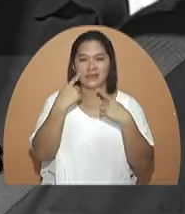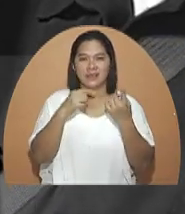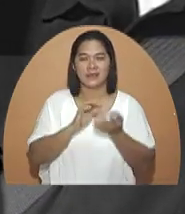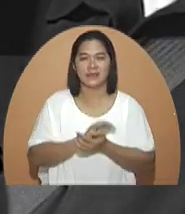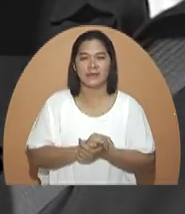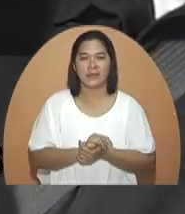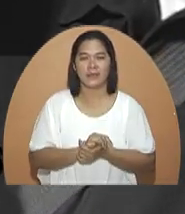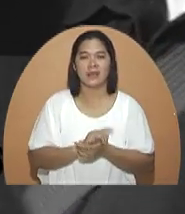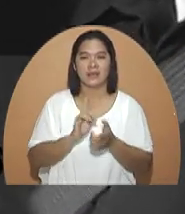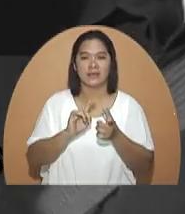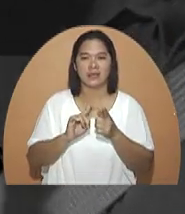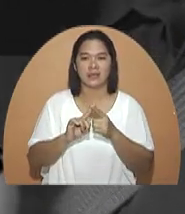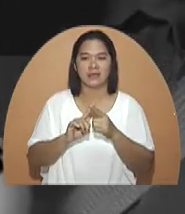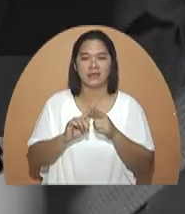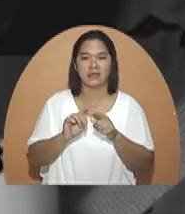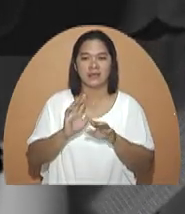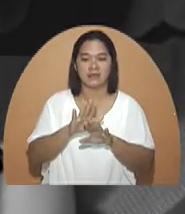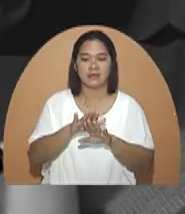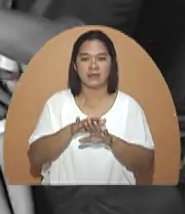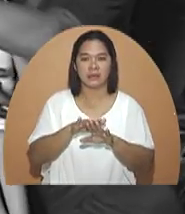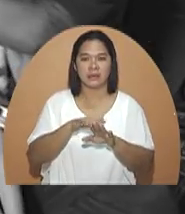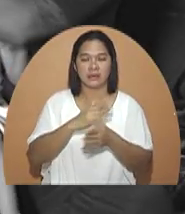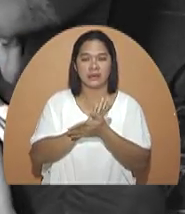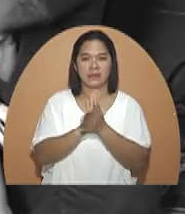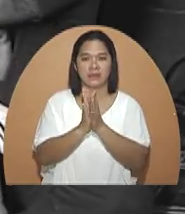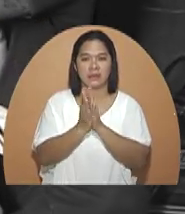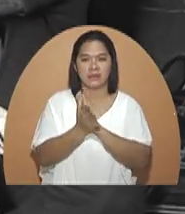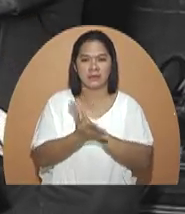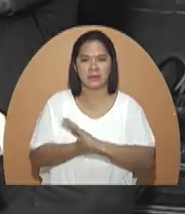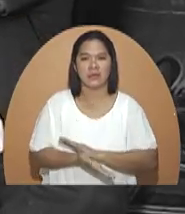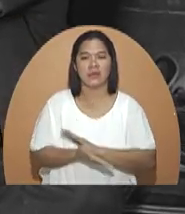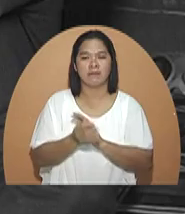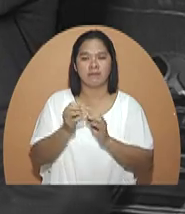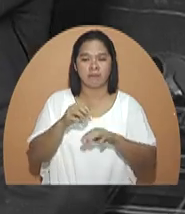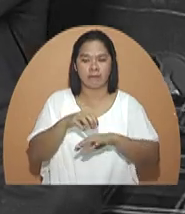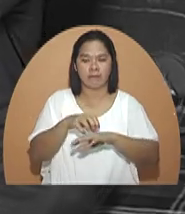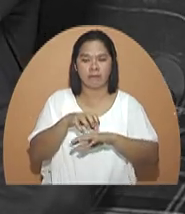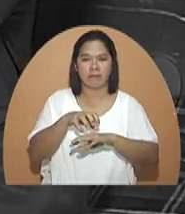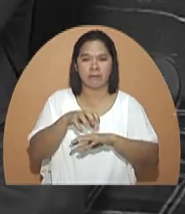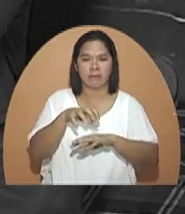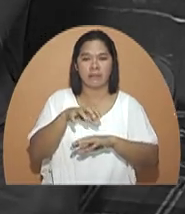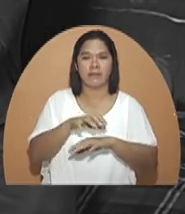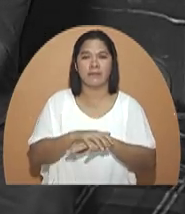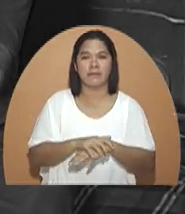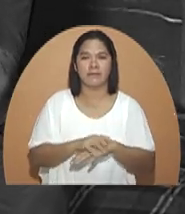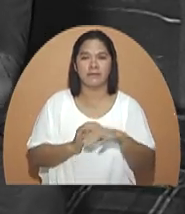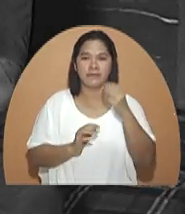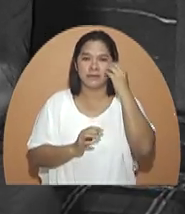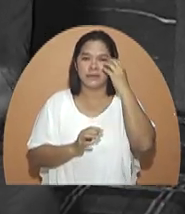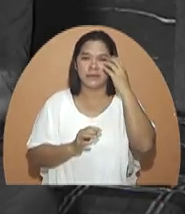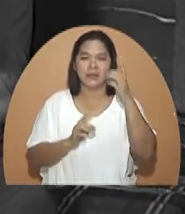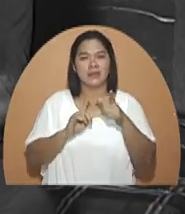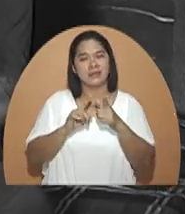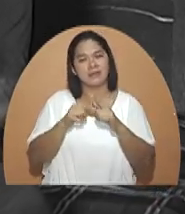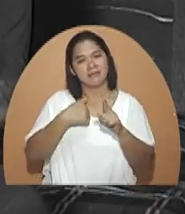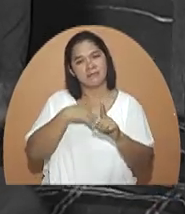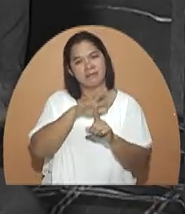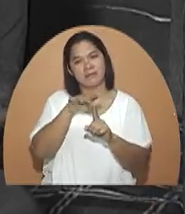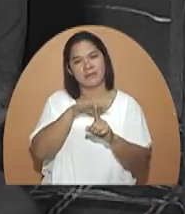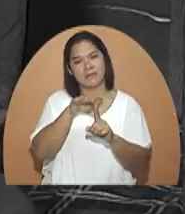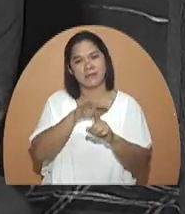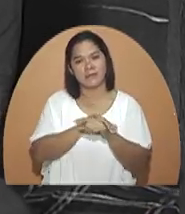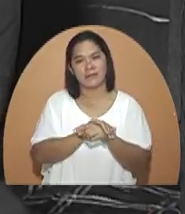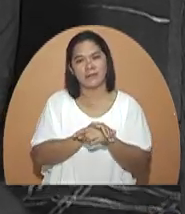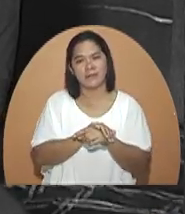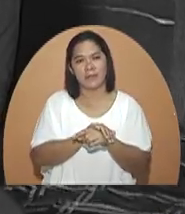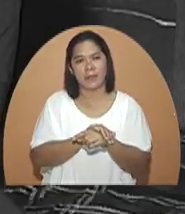po niya tapos unti-unti po habang tumatagal palaki ng palaki tapos ano yung napansin ko po yung